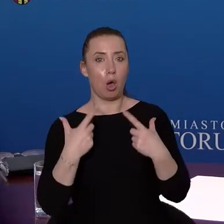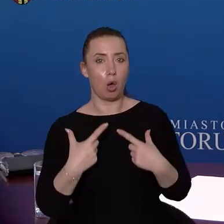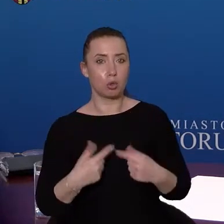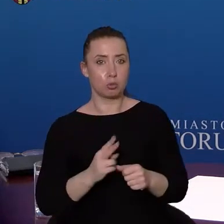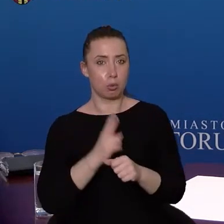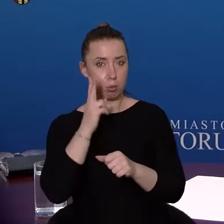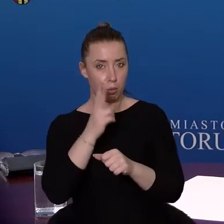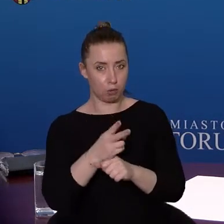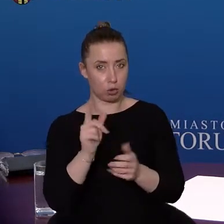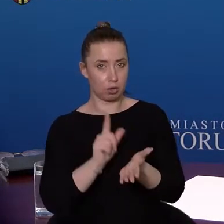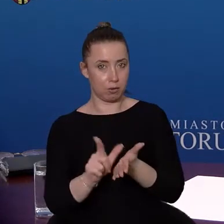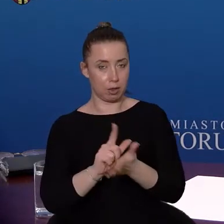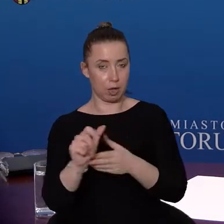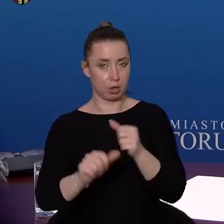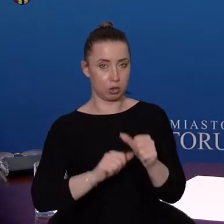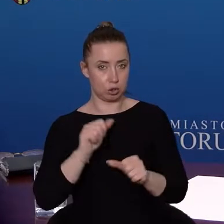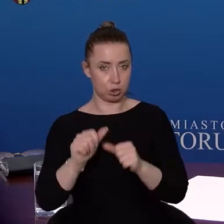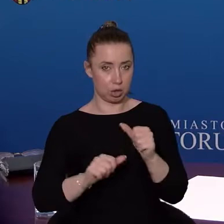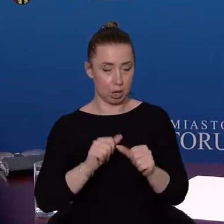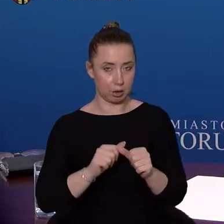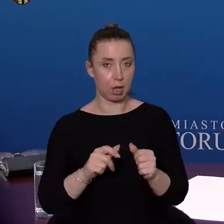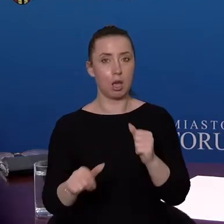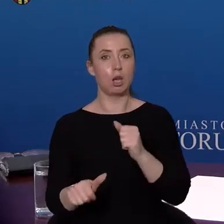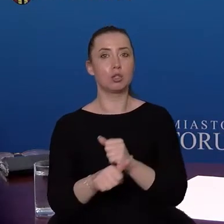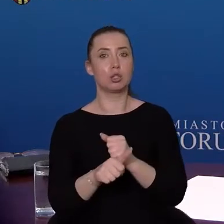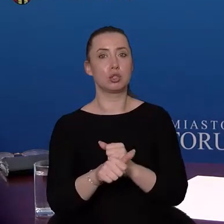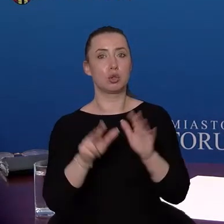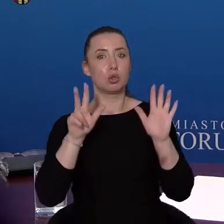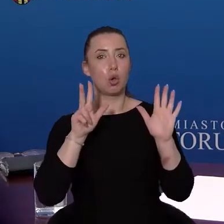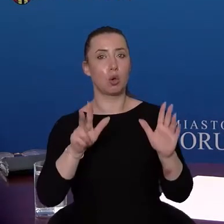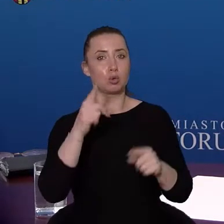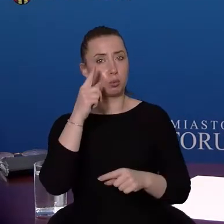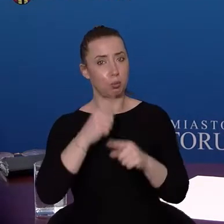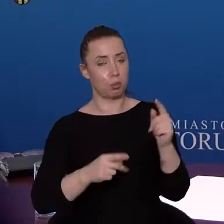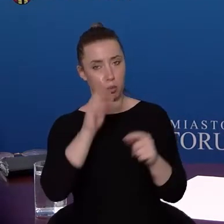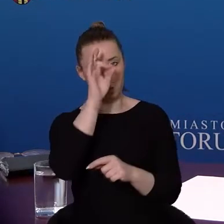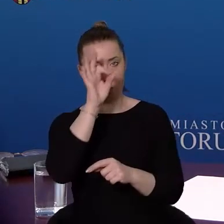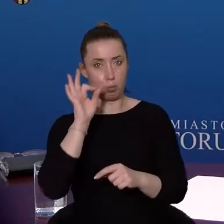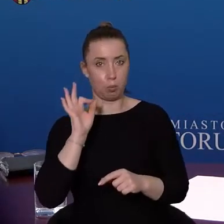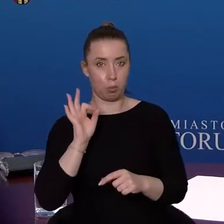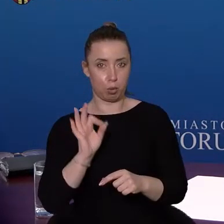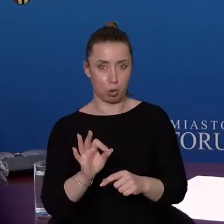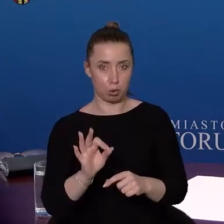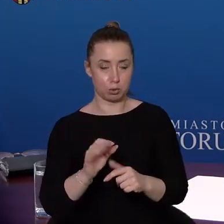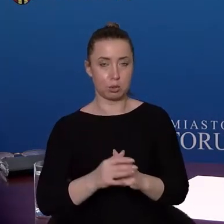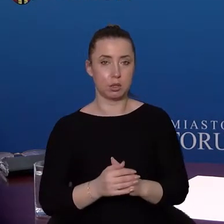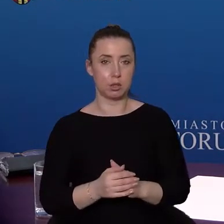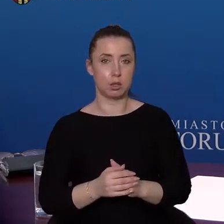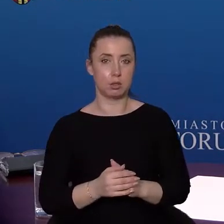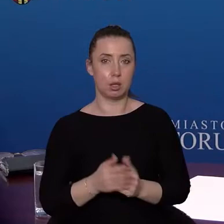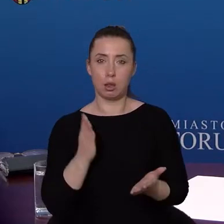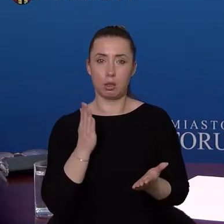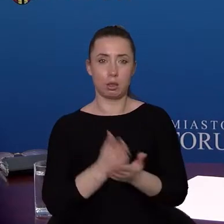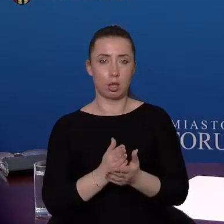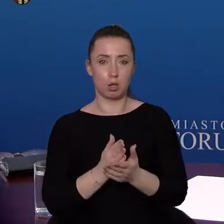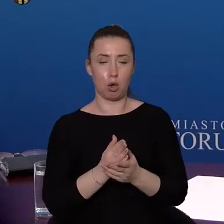12 roku życia. 68,5%. No to już wyższy wskaźnik, biorąc pod uwagę tylko